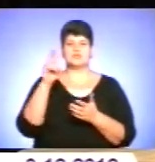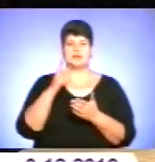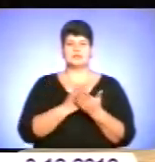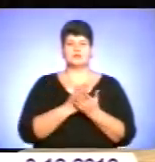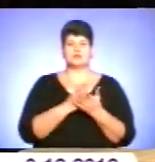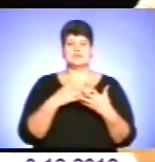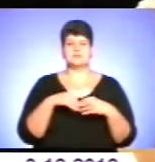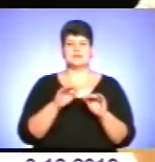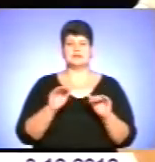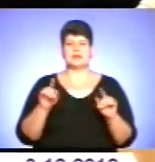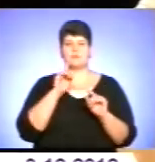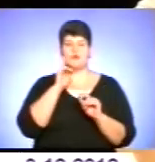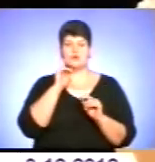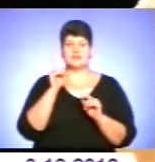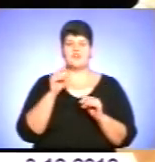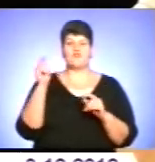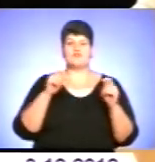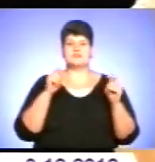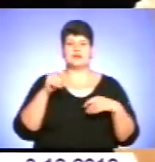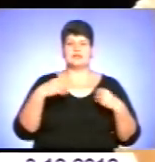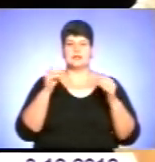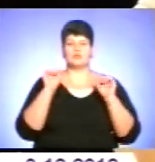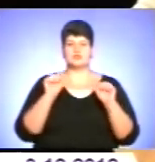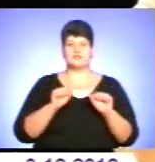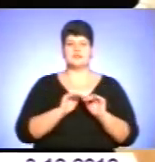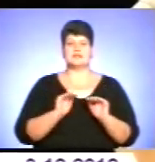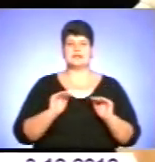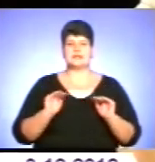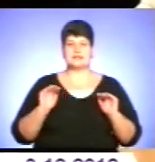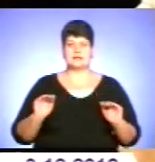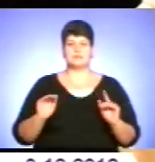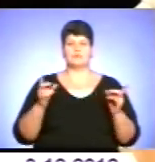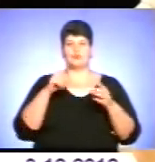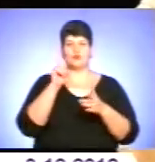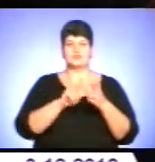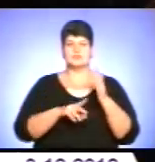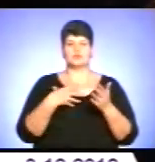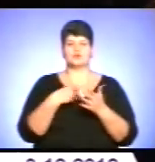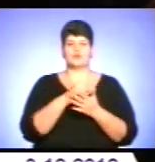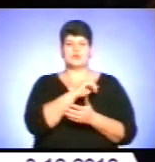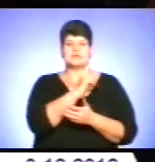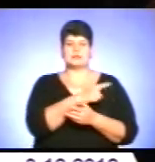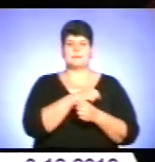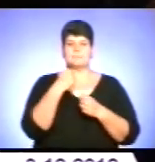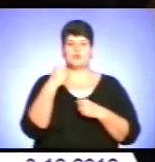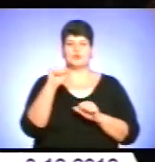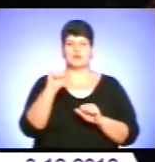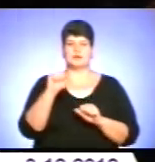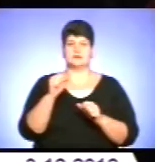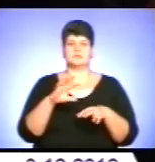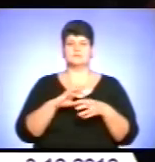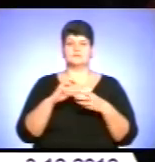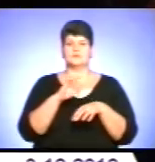сім'ї дітей та молоді, фестиваль дає можливість дітям з особливими потребами повірити у власні сили, подолати недугу, а також